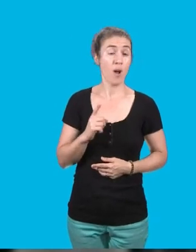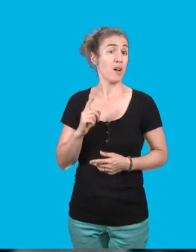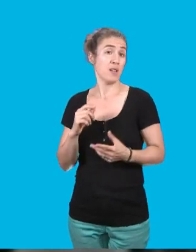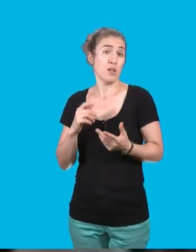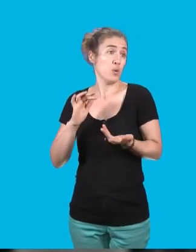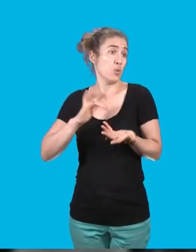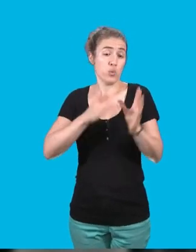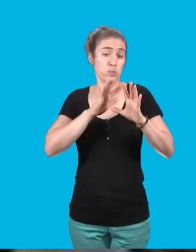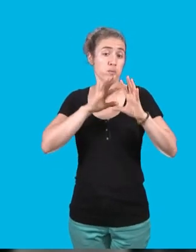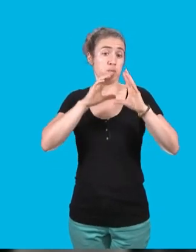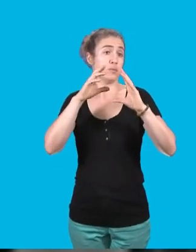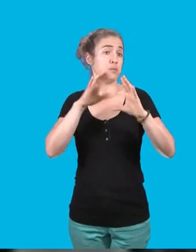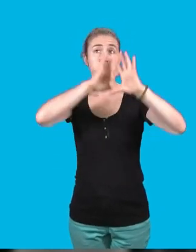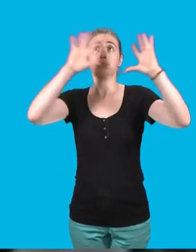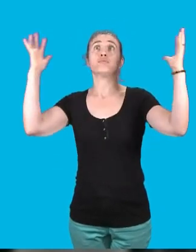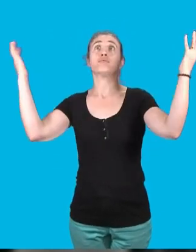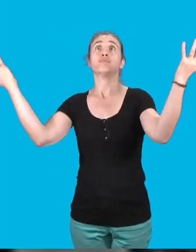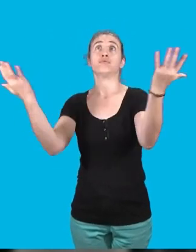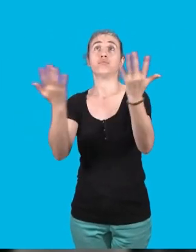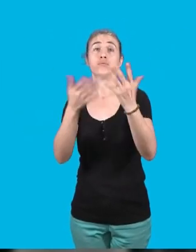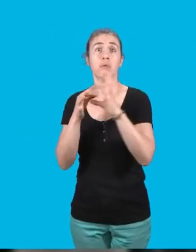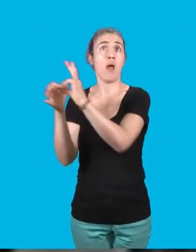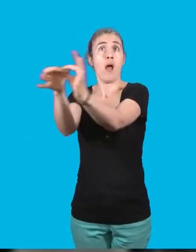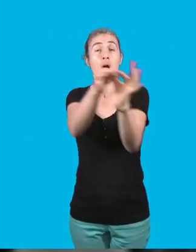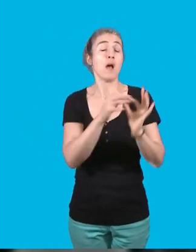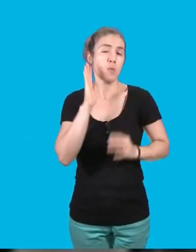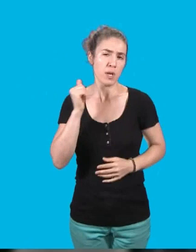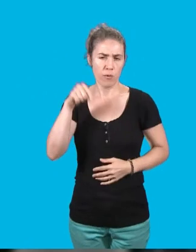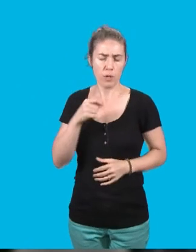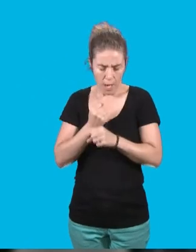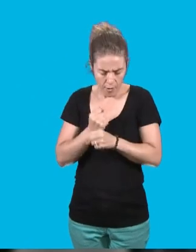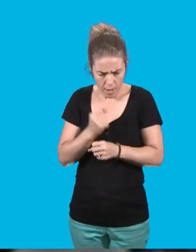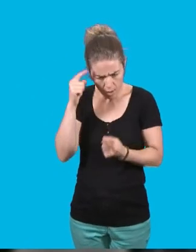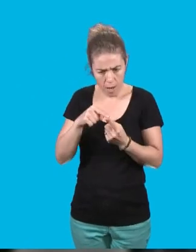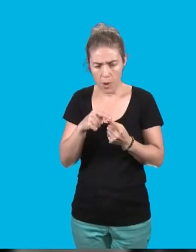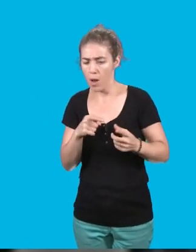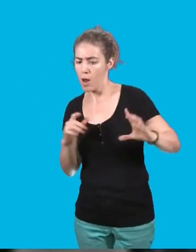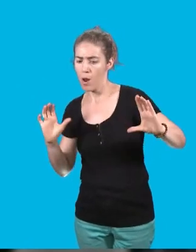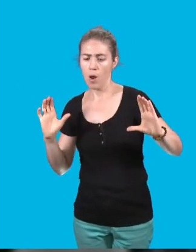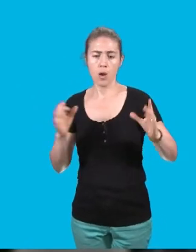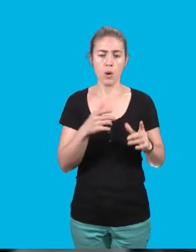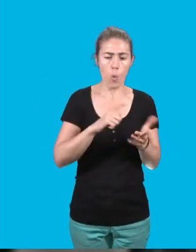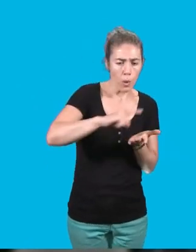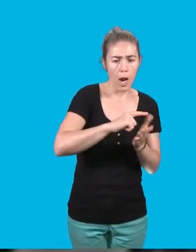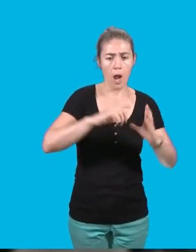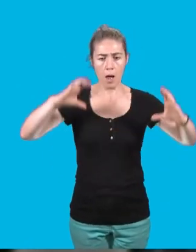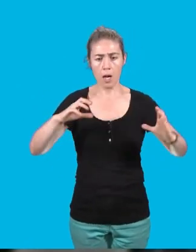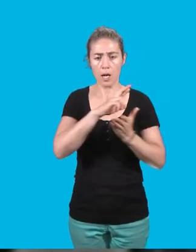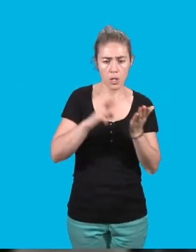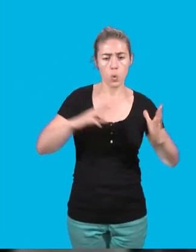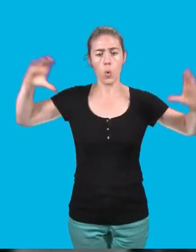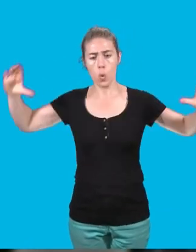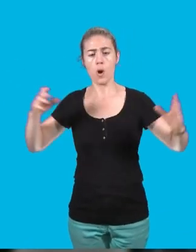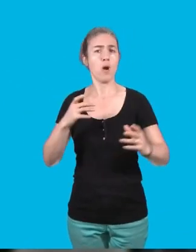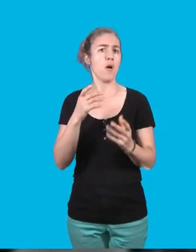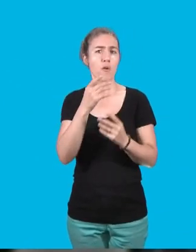au-delà de la métropole, d'où l'importance de travailler à des coopérations de bassins, au local, au niveau régional et interrégional,